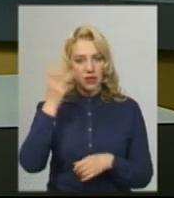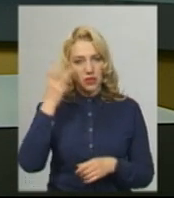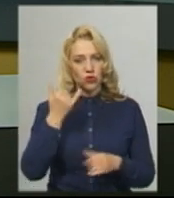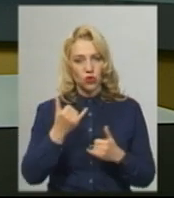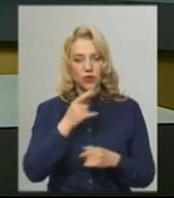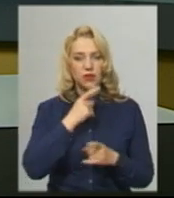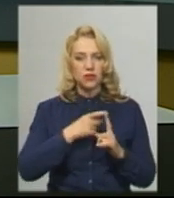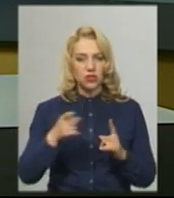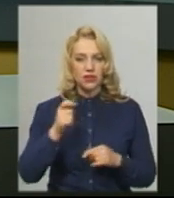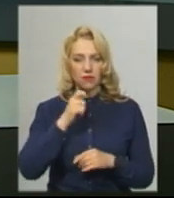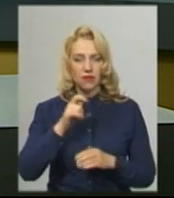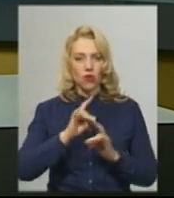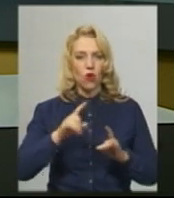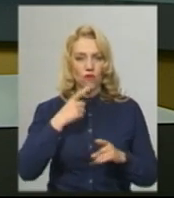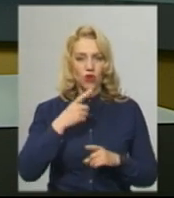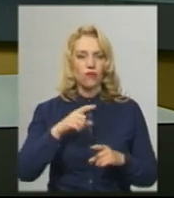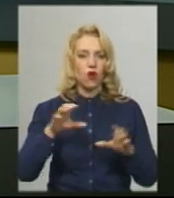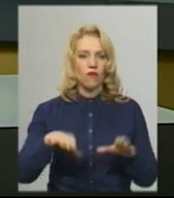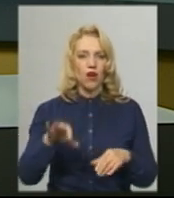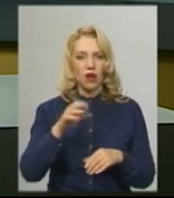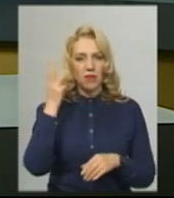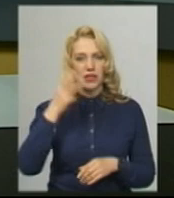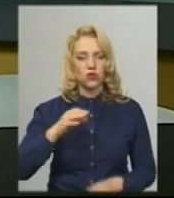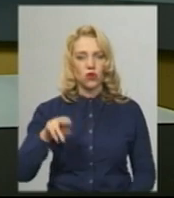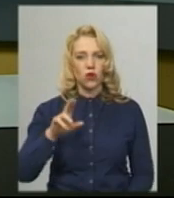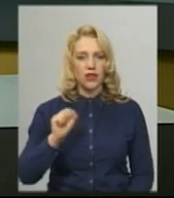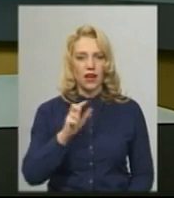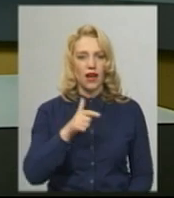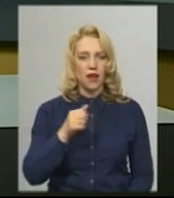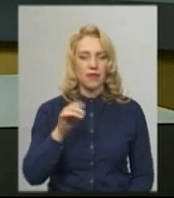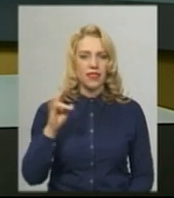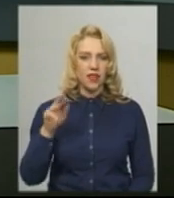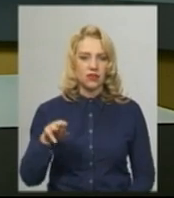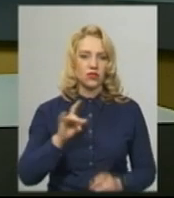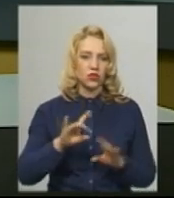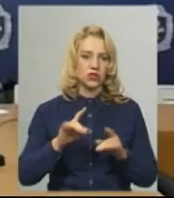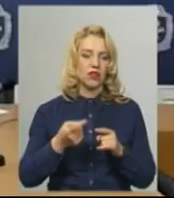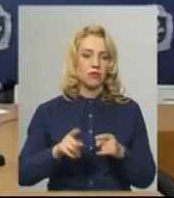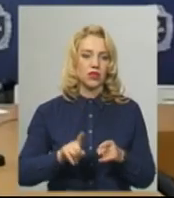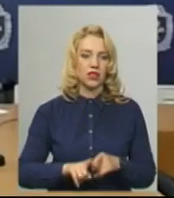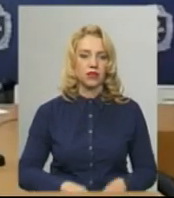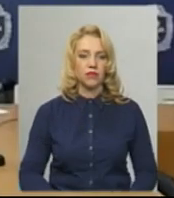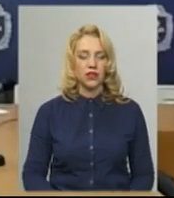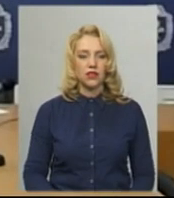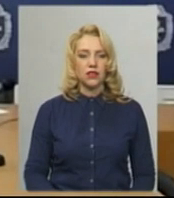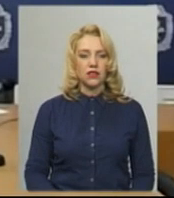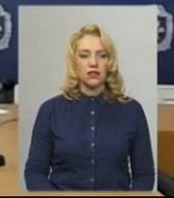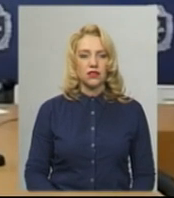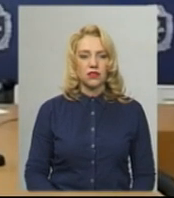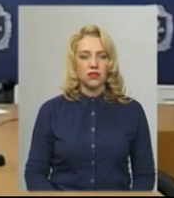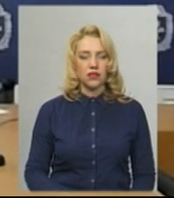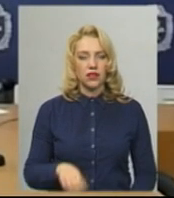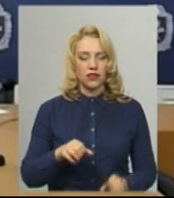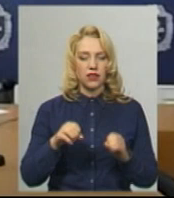брифінгу говорив і голова Хмельницької ОДА Дмитро Габінет. Зокрема, сказав про таке. Відповідно до рішення попереднього